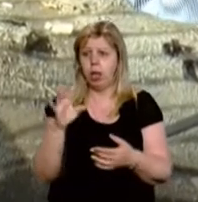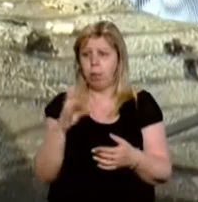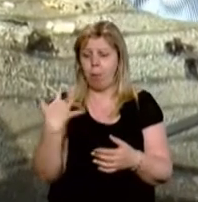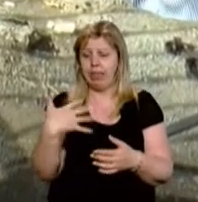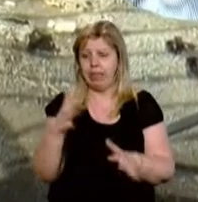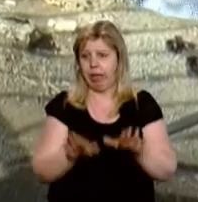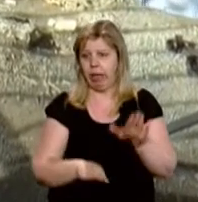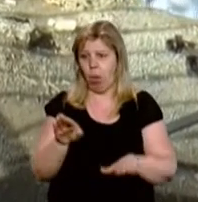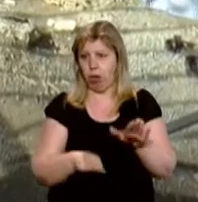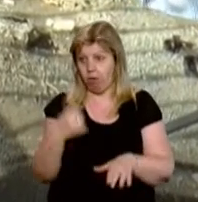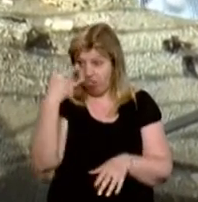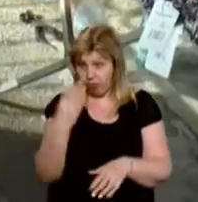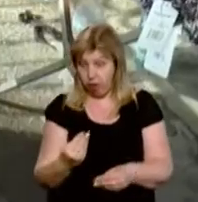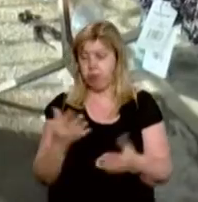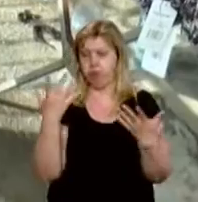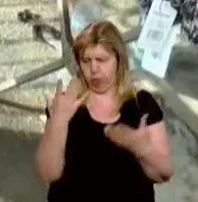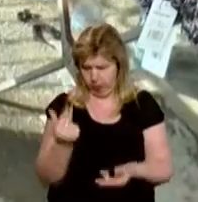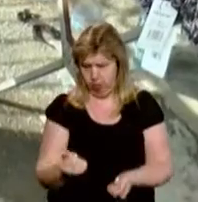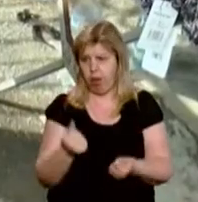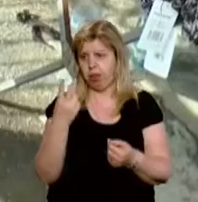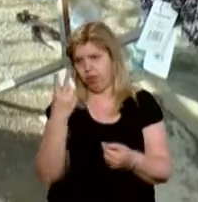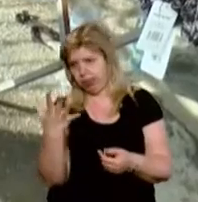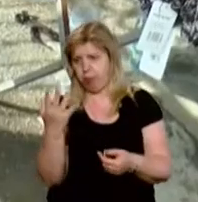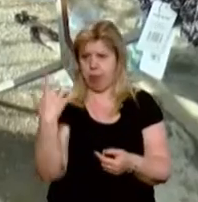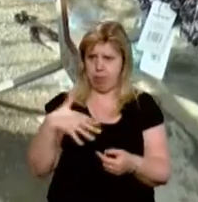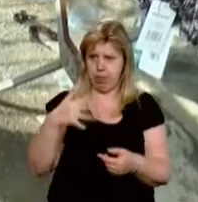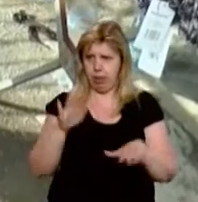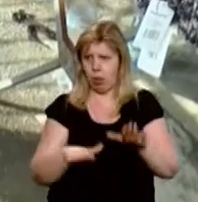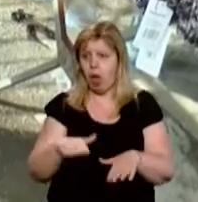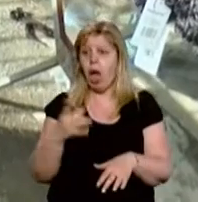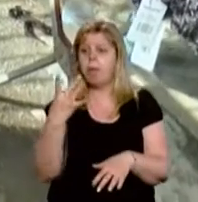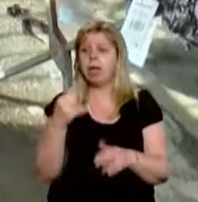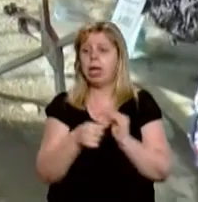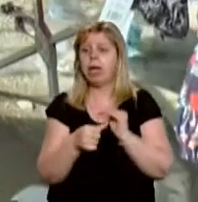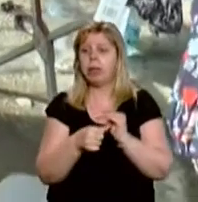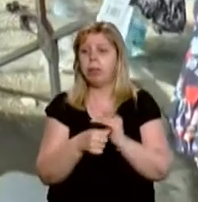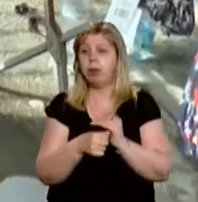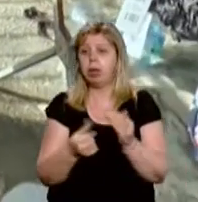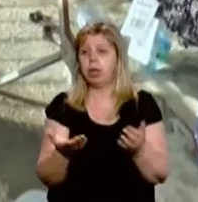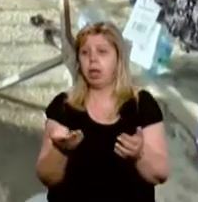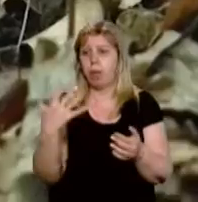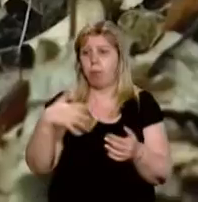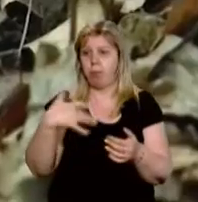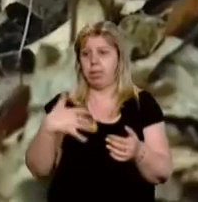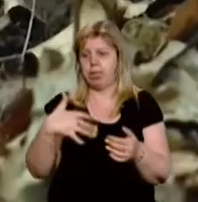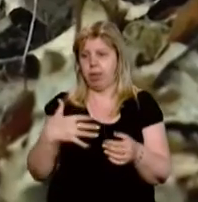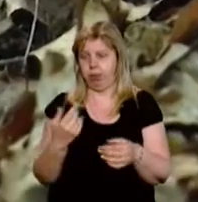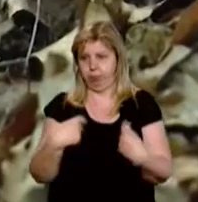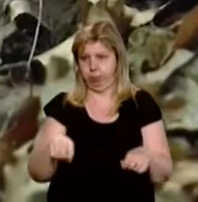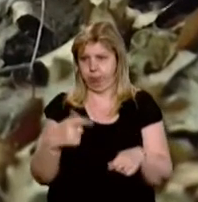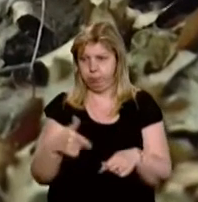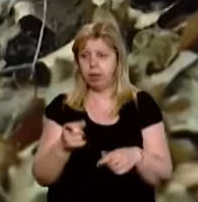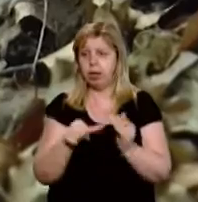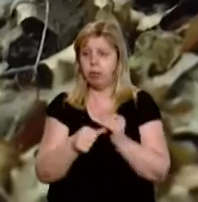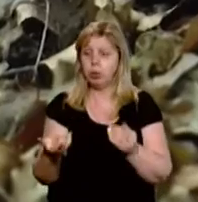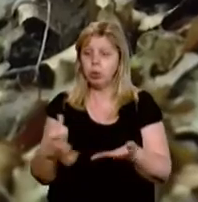кілограмів. У день? Так. І по 25 кілограмів. А гриби білі? Білі по 50 кілограмів. Гриби необхідно